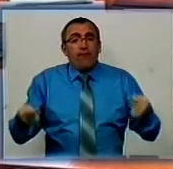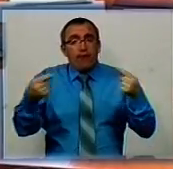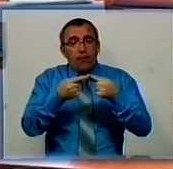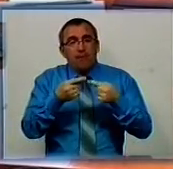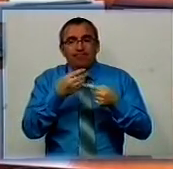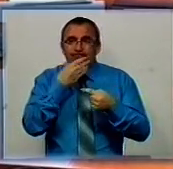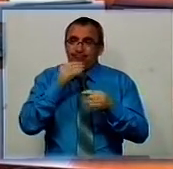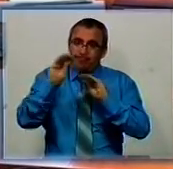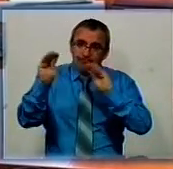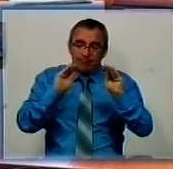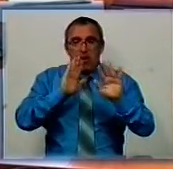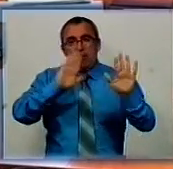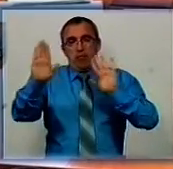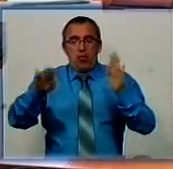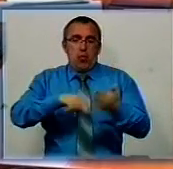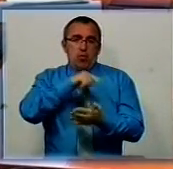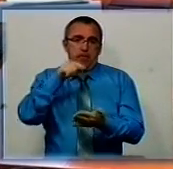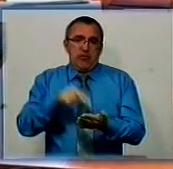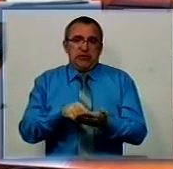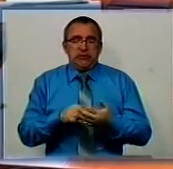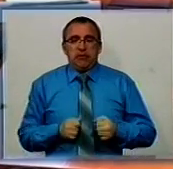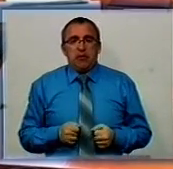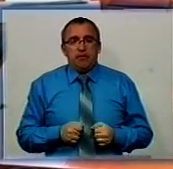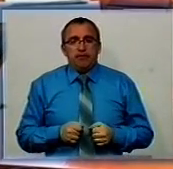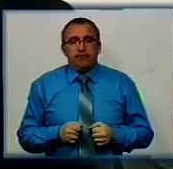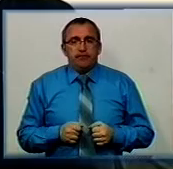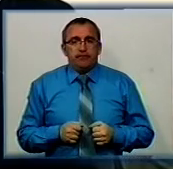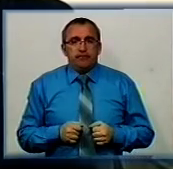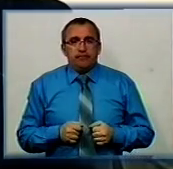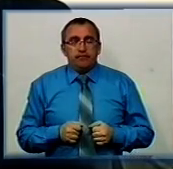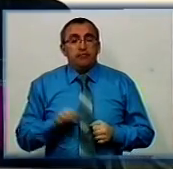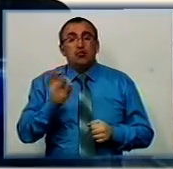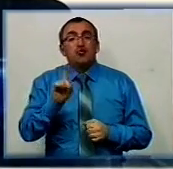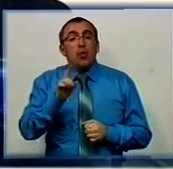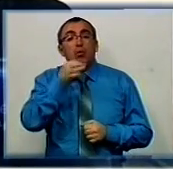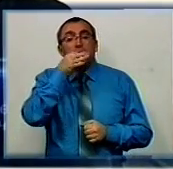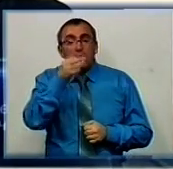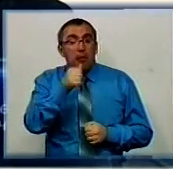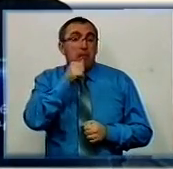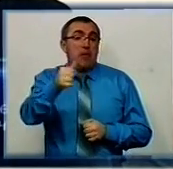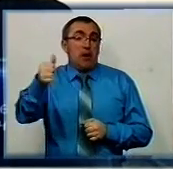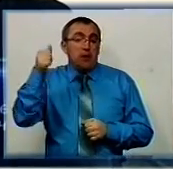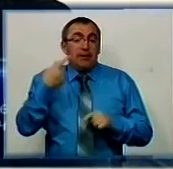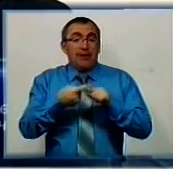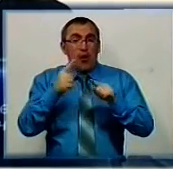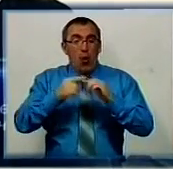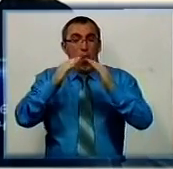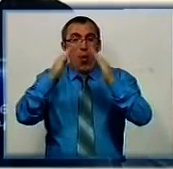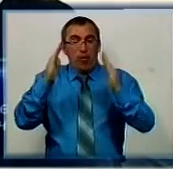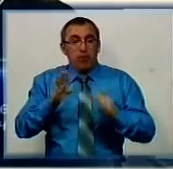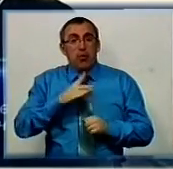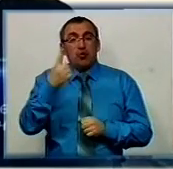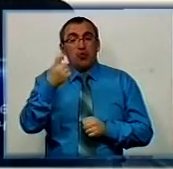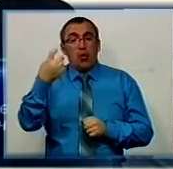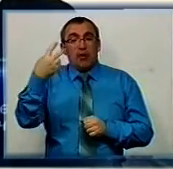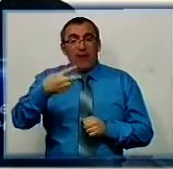естетичним вимогам і благоустрою міста. Хочу сказати, що в минулому році таких об'єктів було 123.